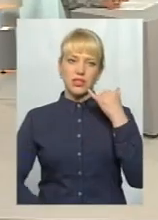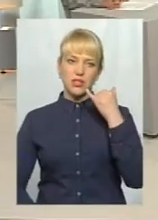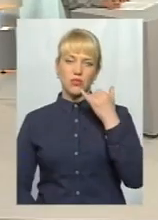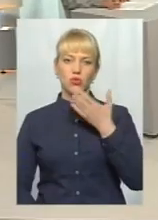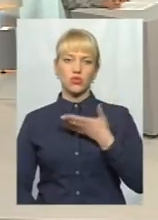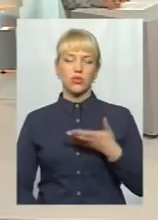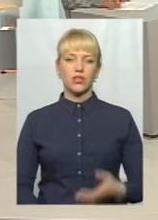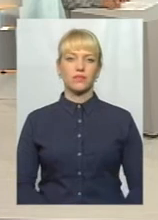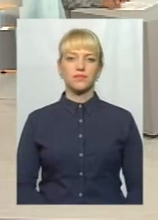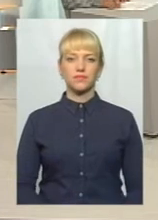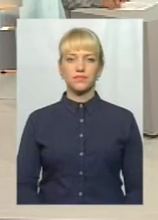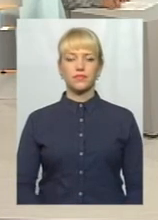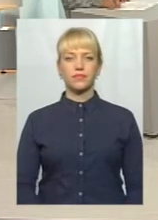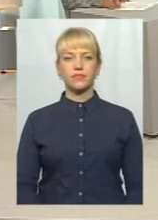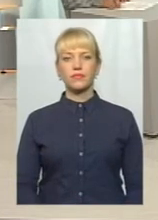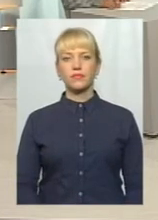Доброго вечора.